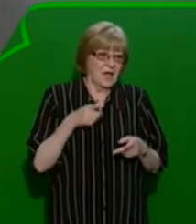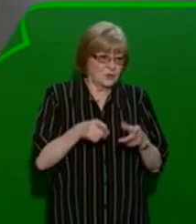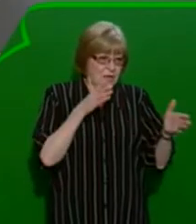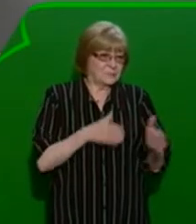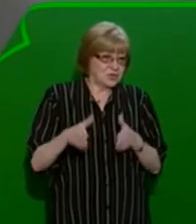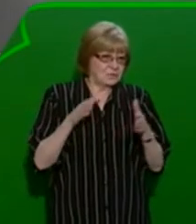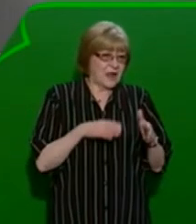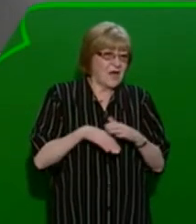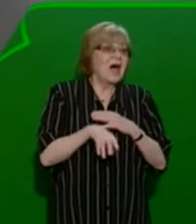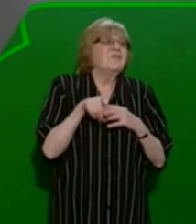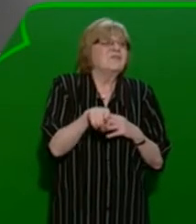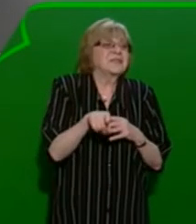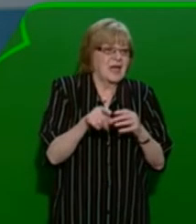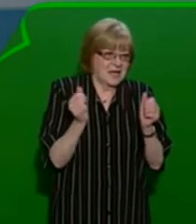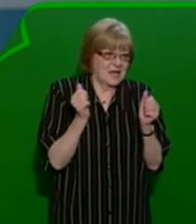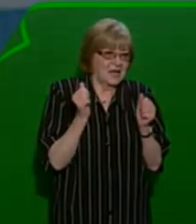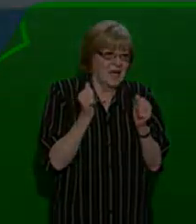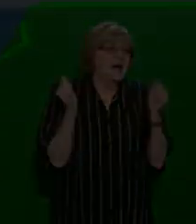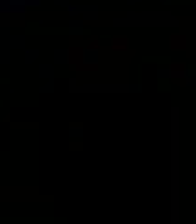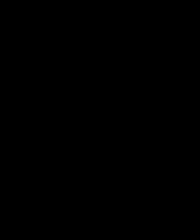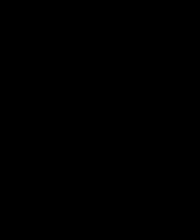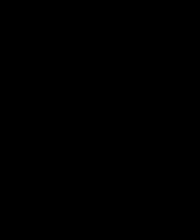příprava v též suché kabině, čisté. Přesně tak. tak.